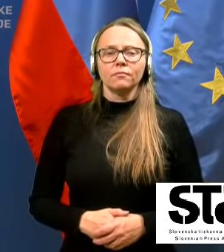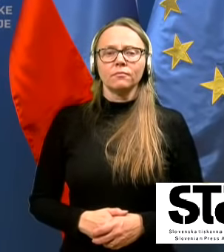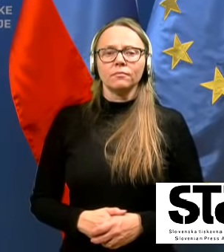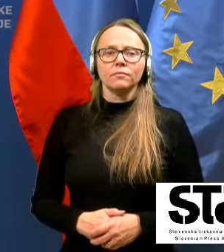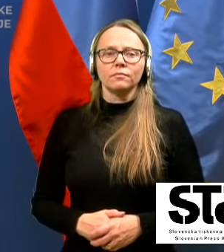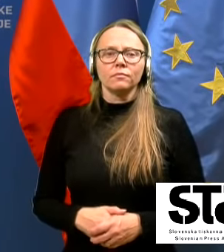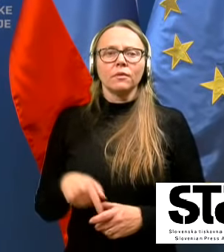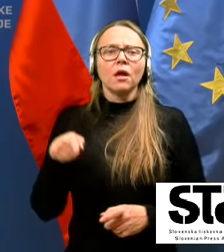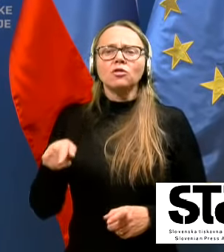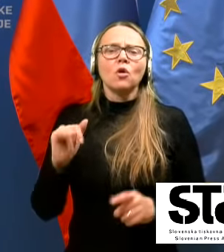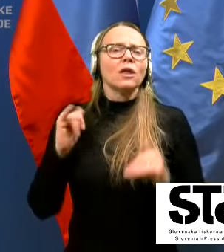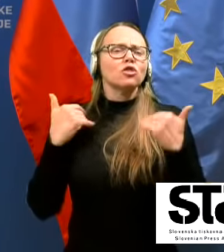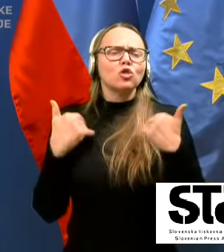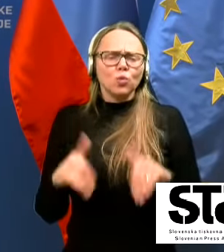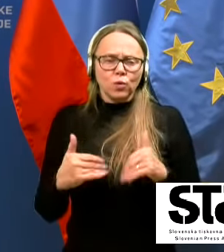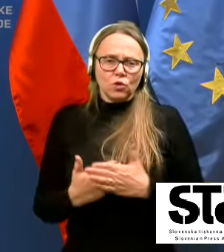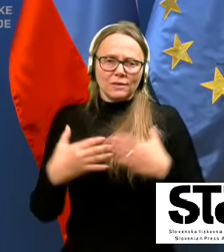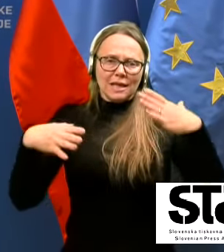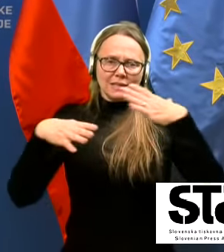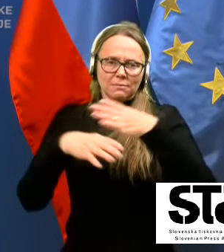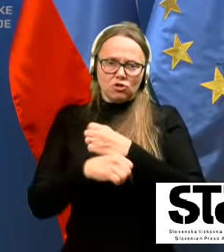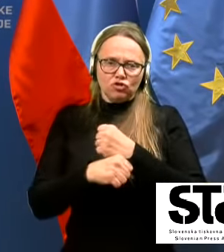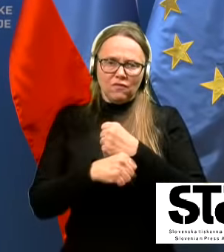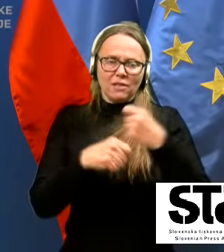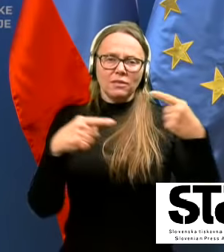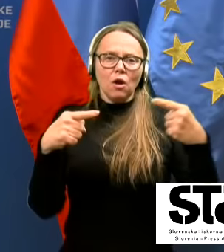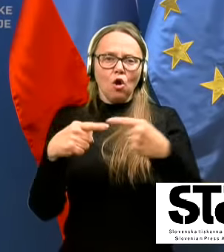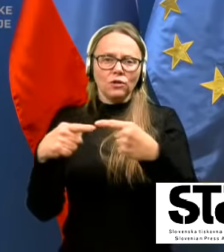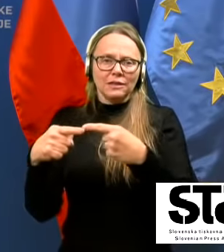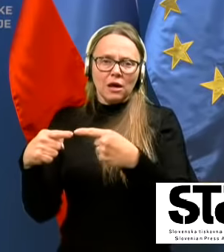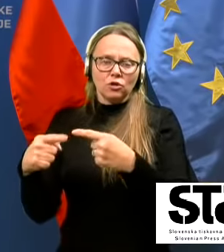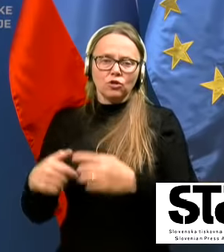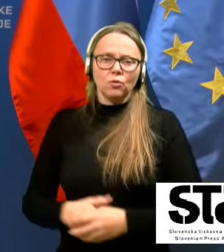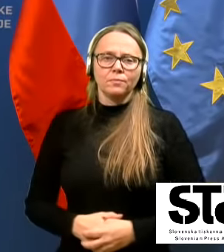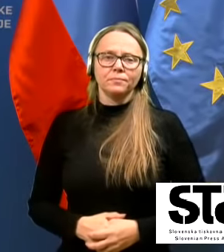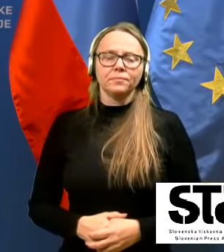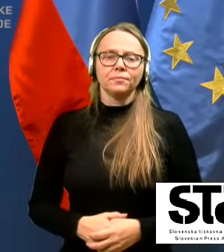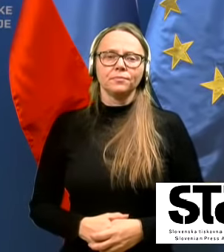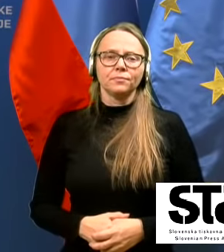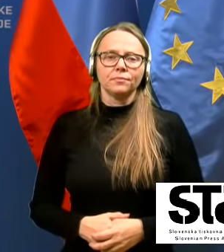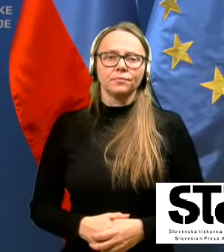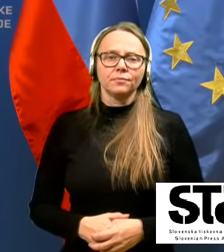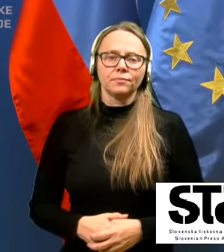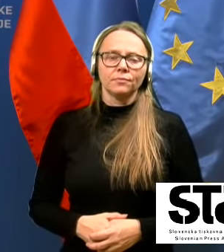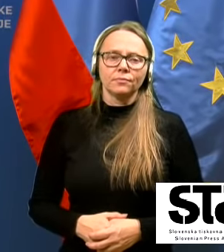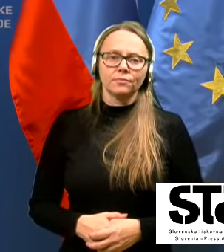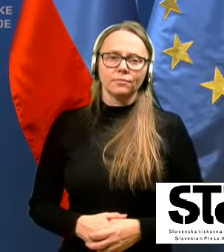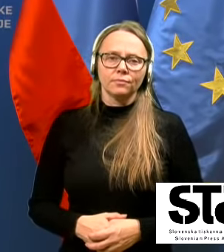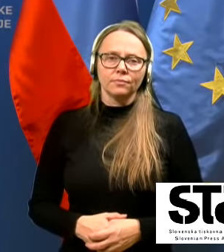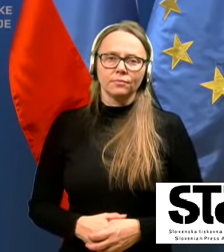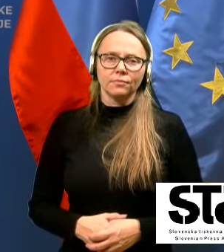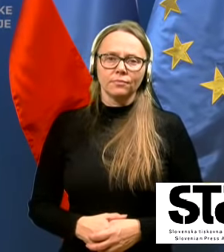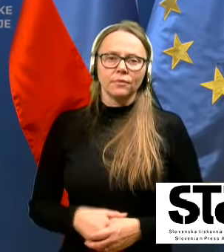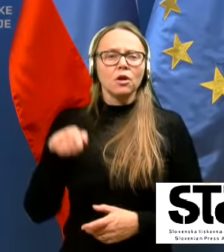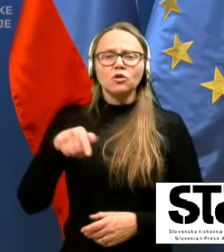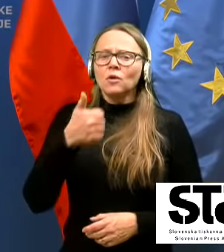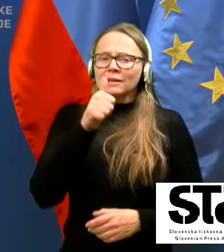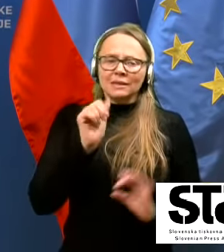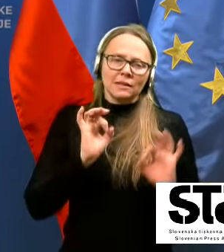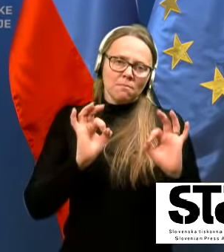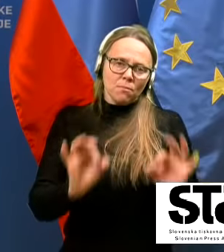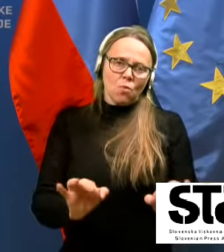za zmanjševanje kontaktov, ker in mislim, da je tudi edina pot,